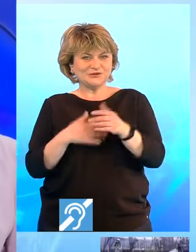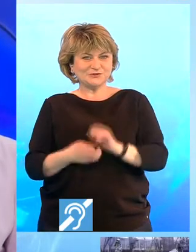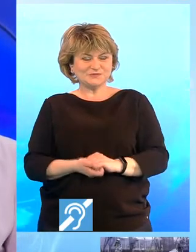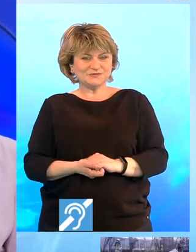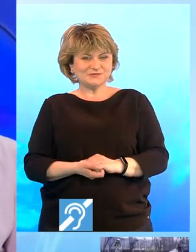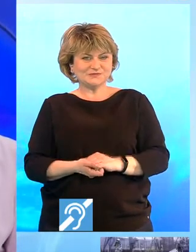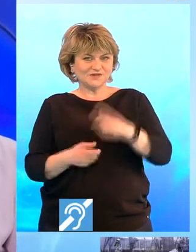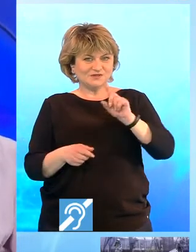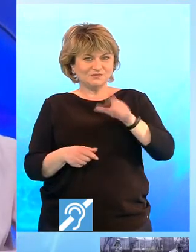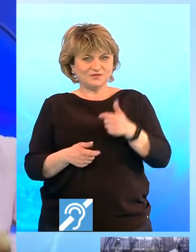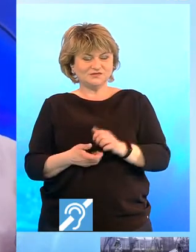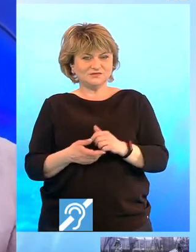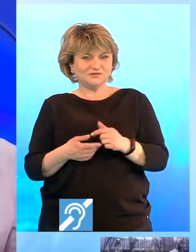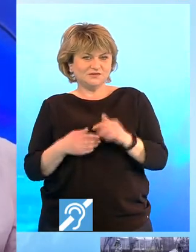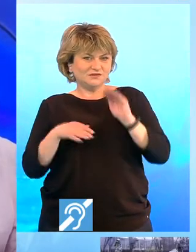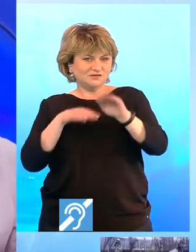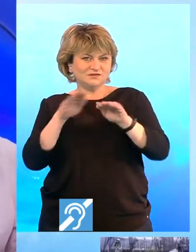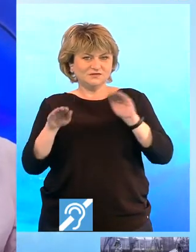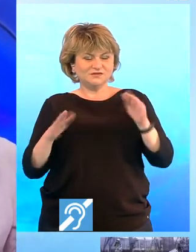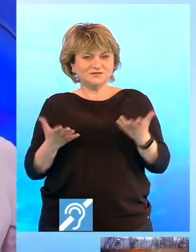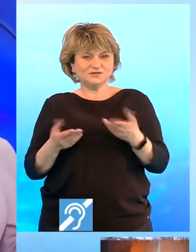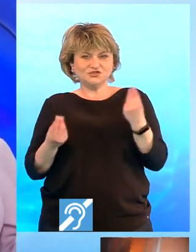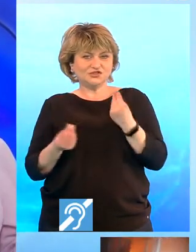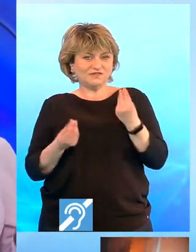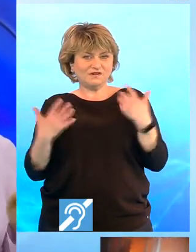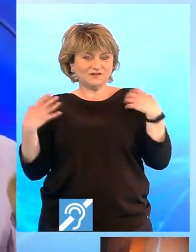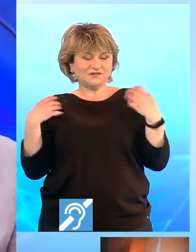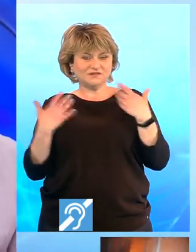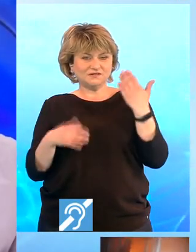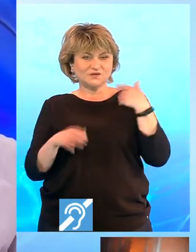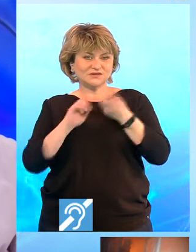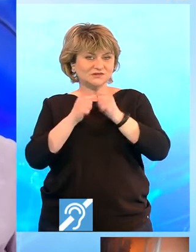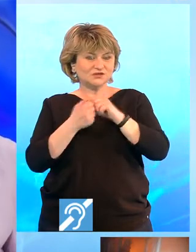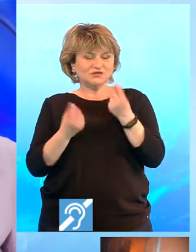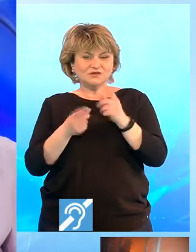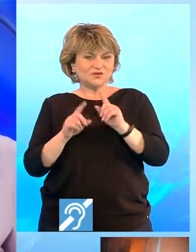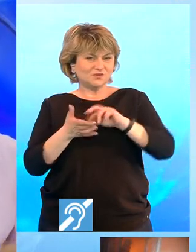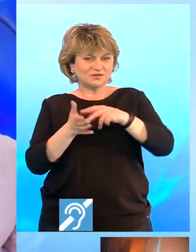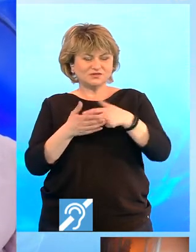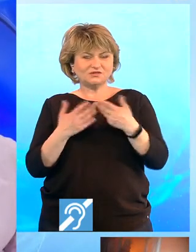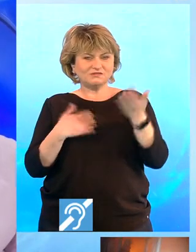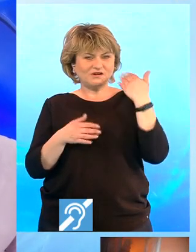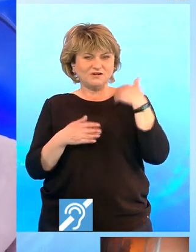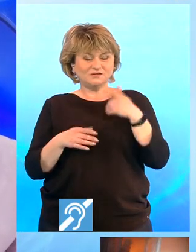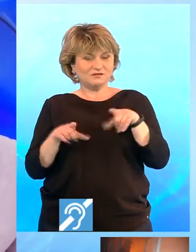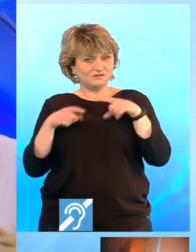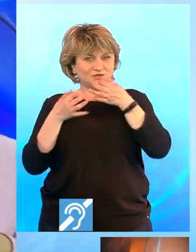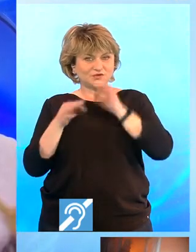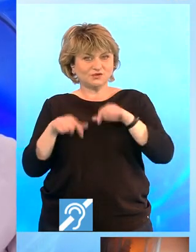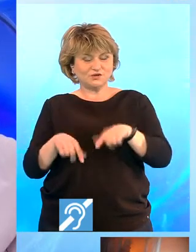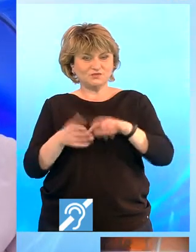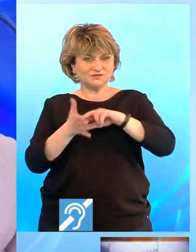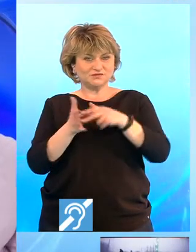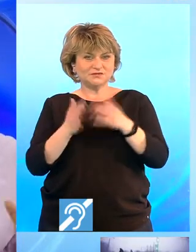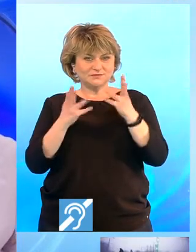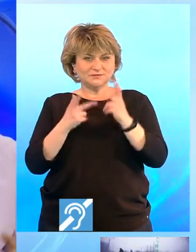Peștii pot apela la o activitate trecută sau ceva ce n-au rezolvat în trecut. Le e foarte ușor acum să rezolve, își